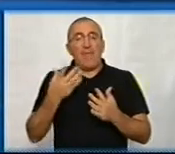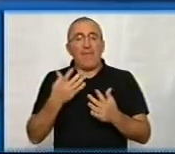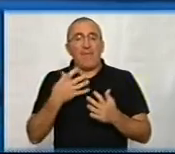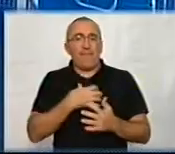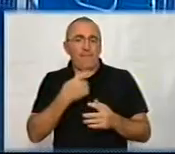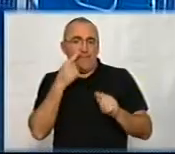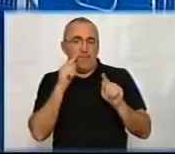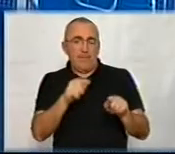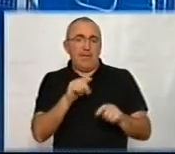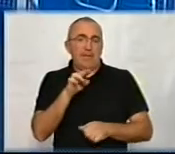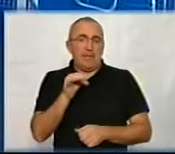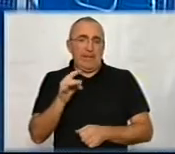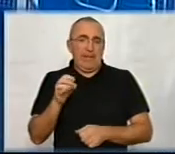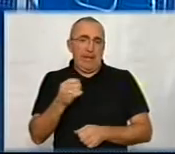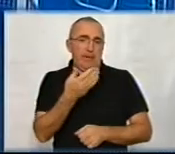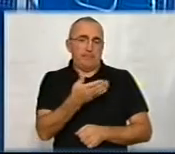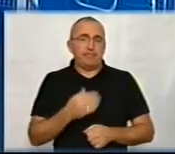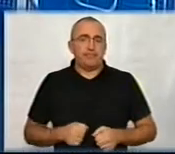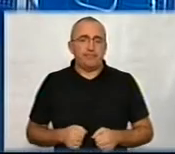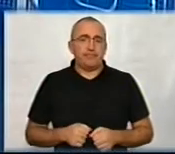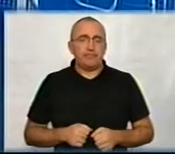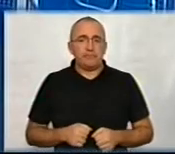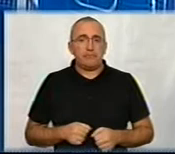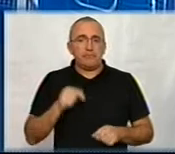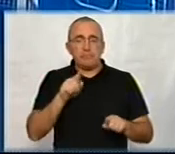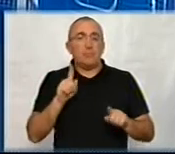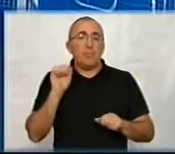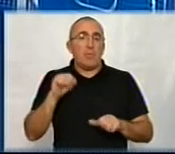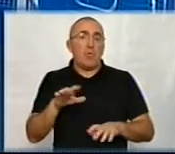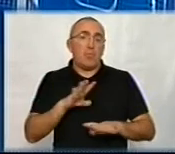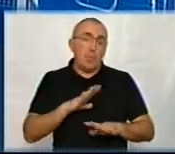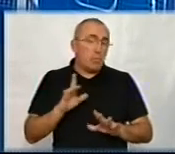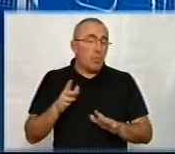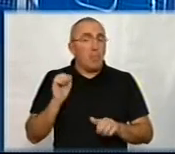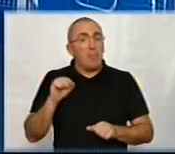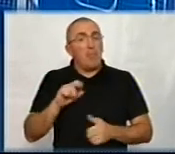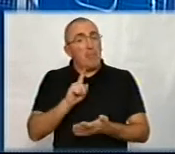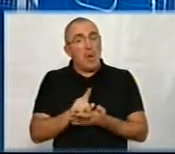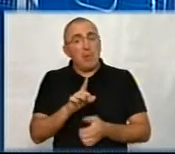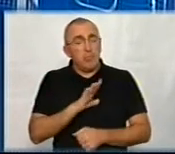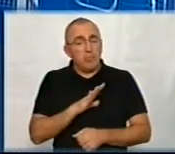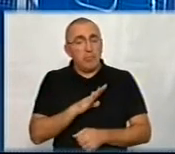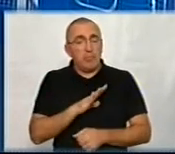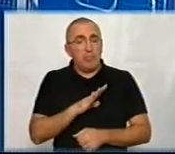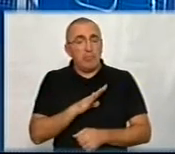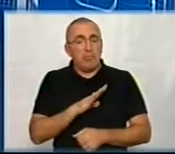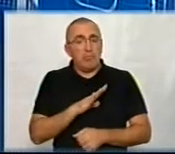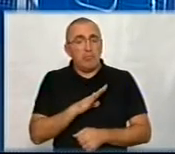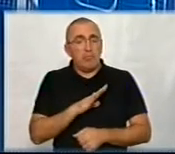можливо, Дмитре? Ну, те, що може бути, чи те, що мало би бути? Те, що